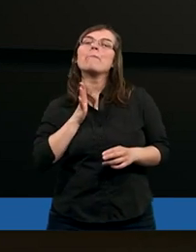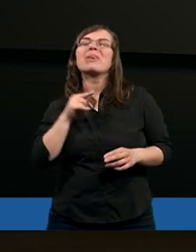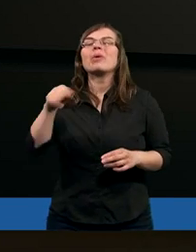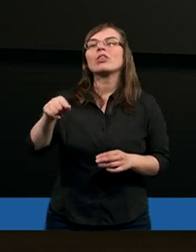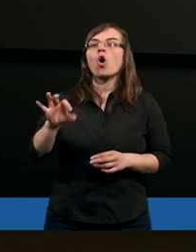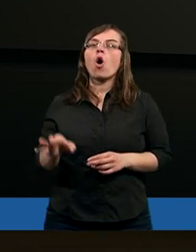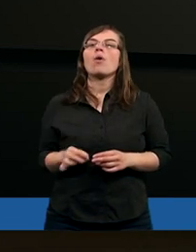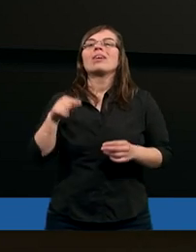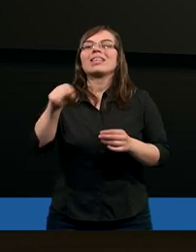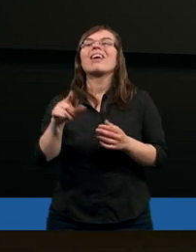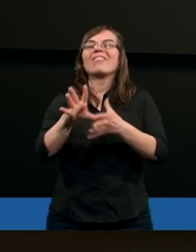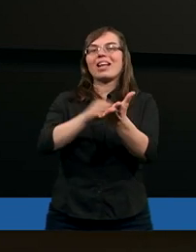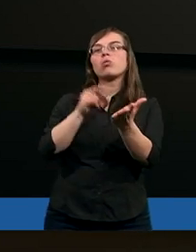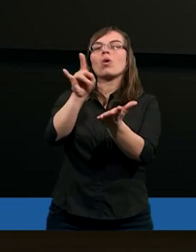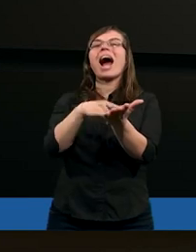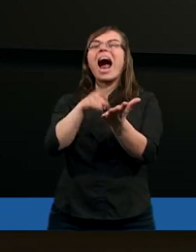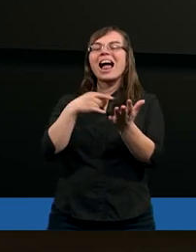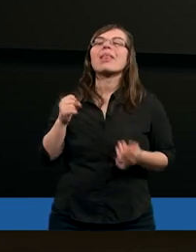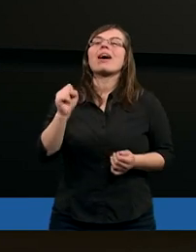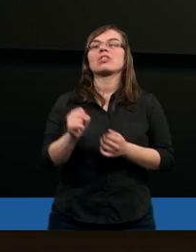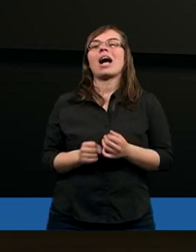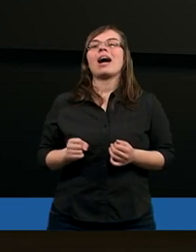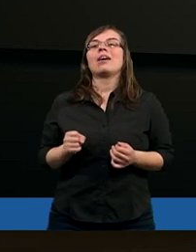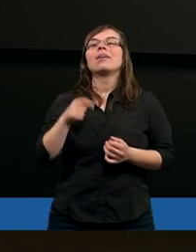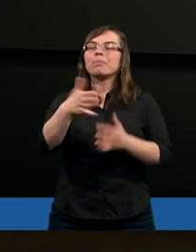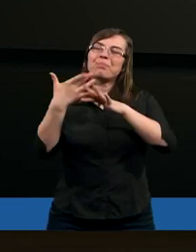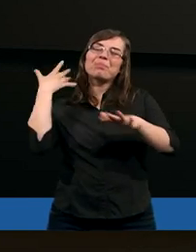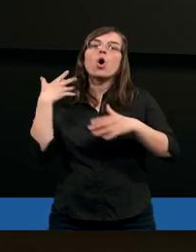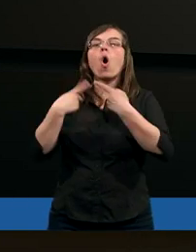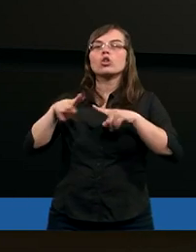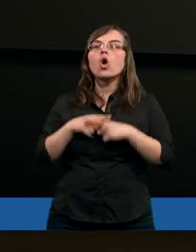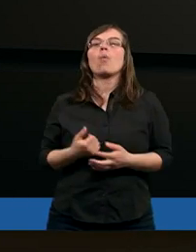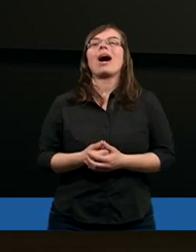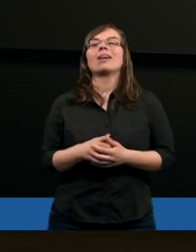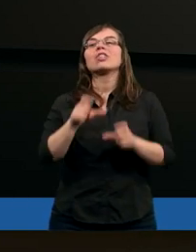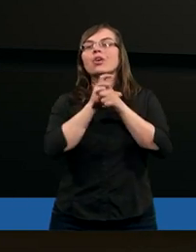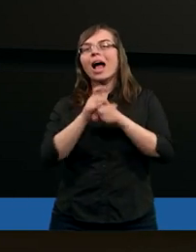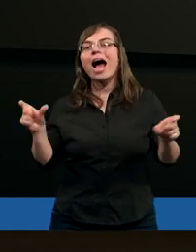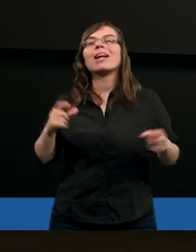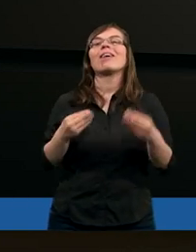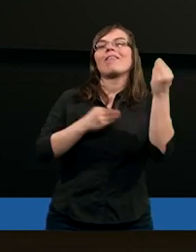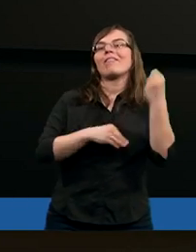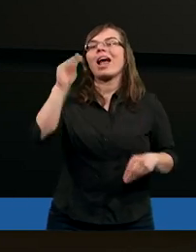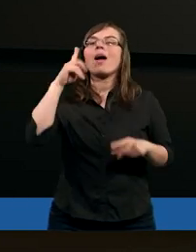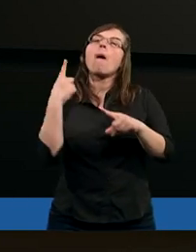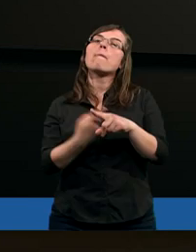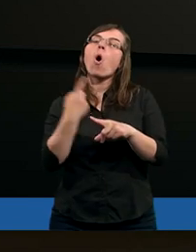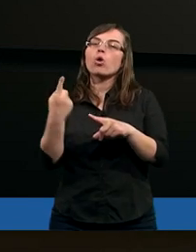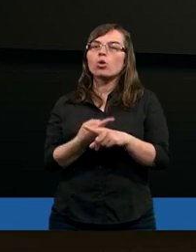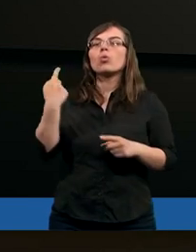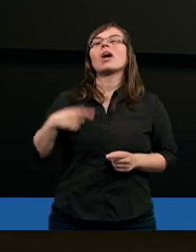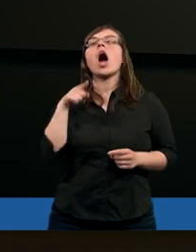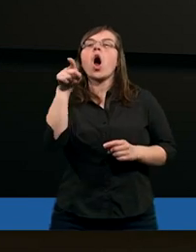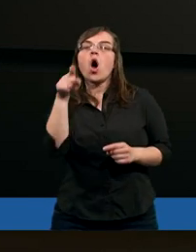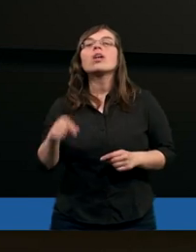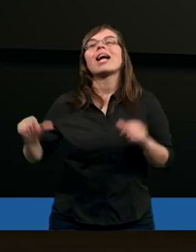były to według kalendarza liturgicznego powszechnego kościoła, czas Wielkiego Postu.